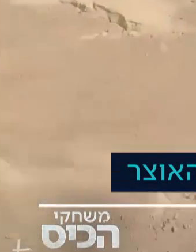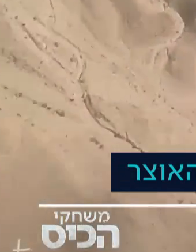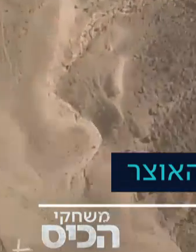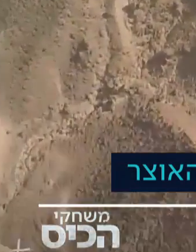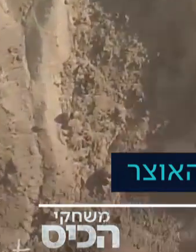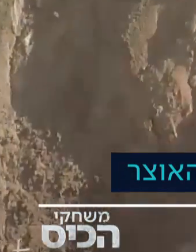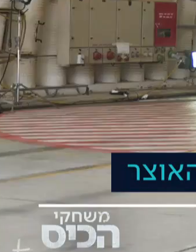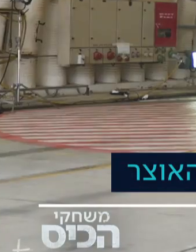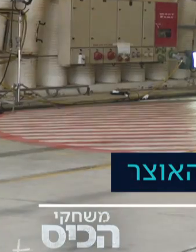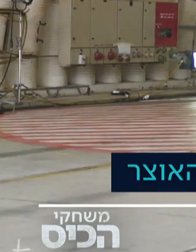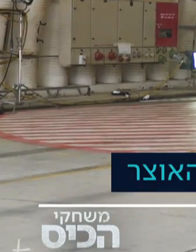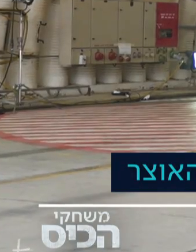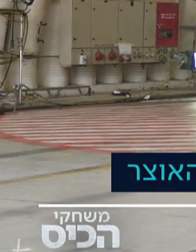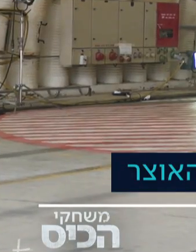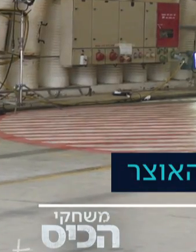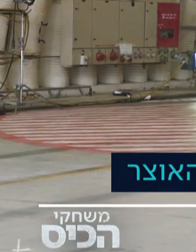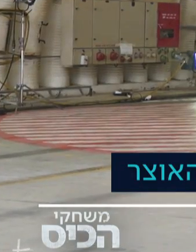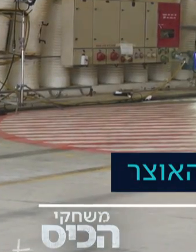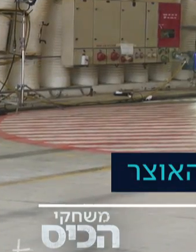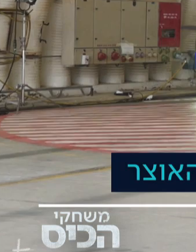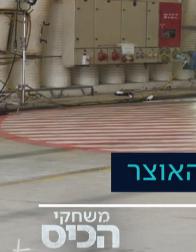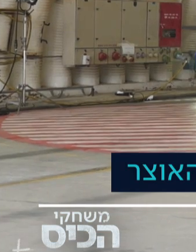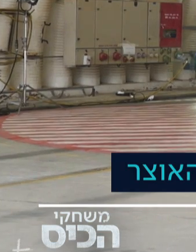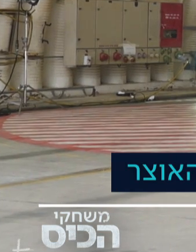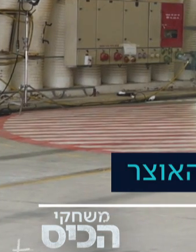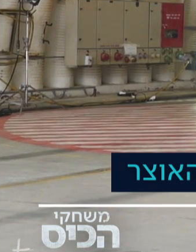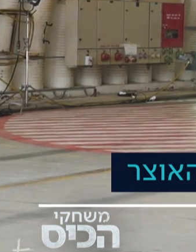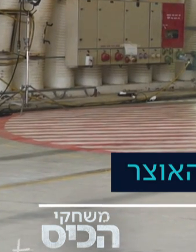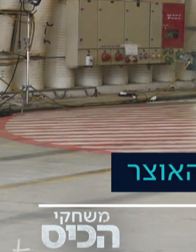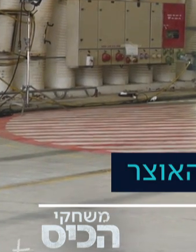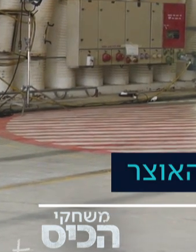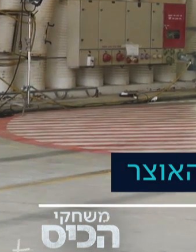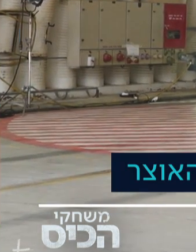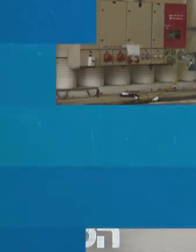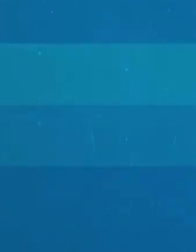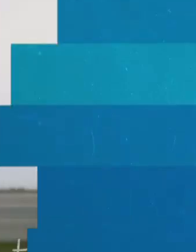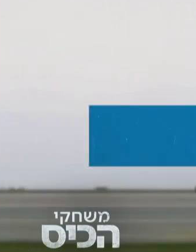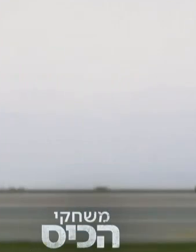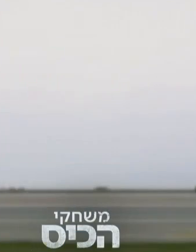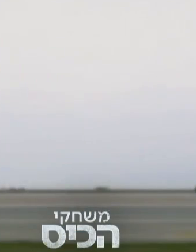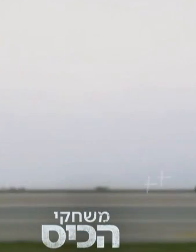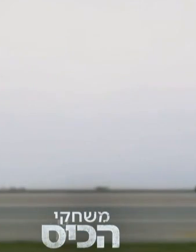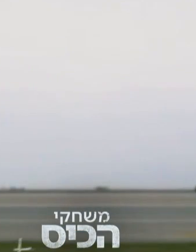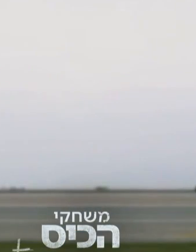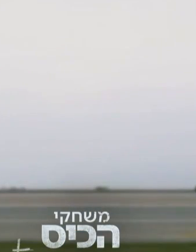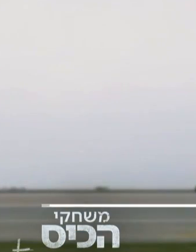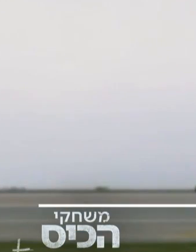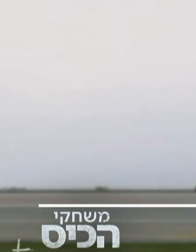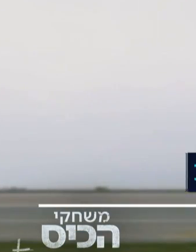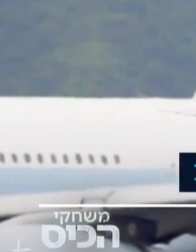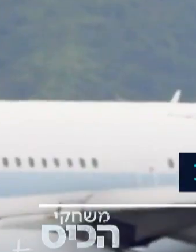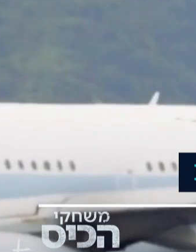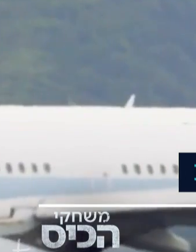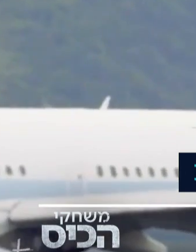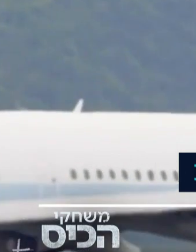למטרות אזרחיות. ביום ראשון תתבקש הממשלה לאשר את התוכנית במשרד האוצר מתנגדים. חברת התעופה קטי